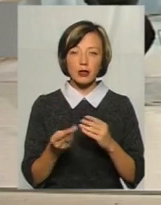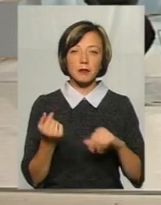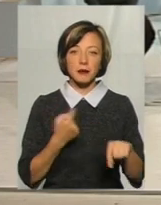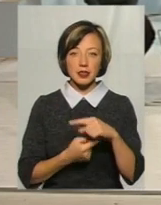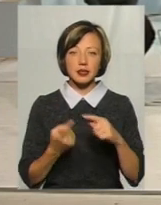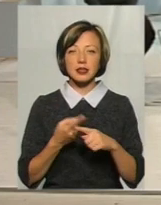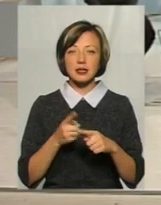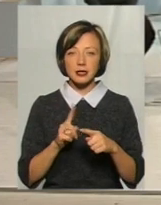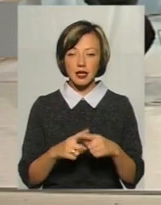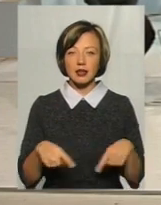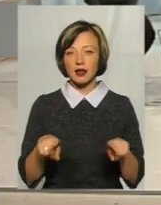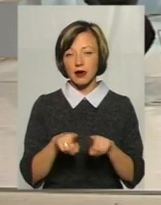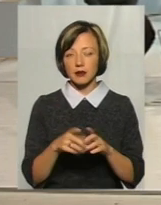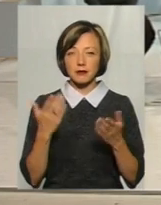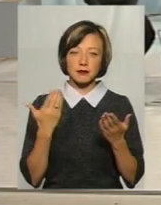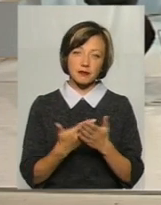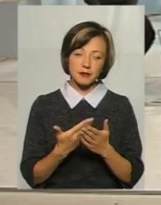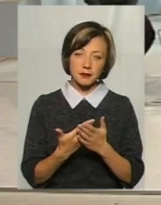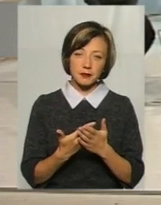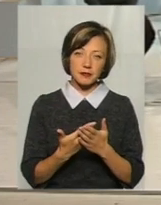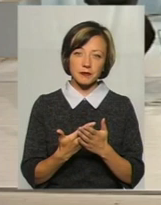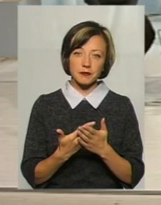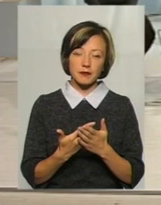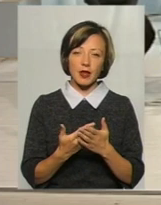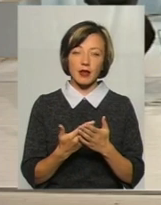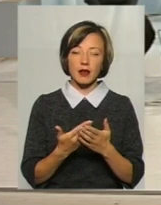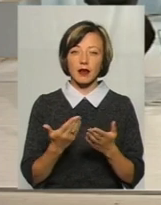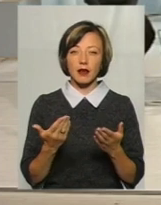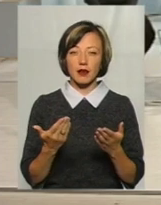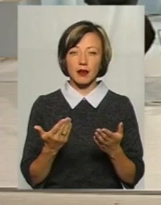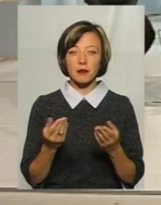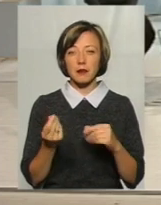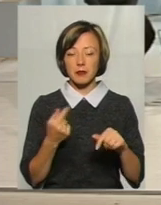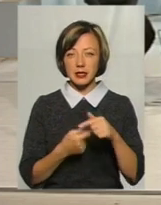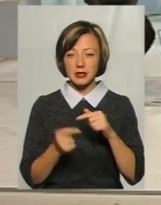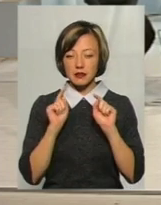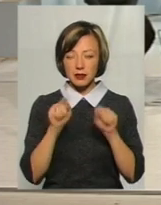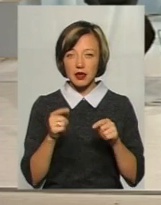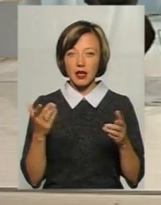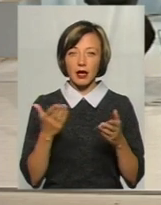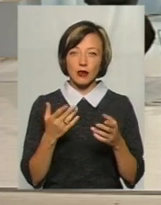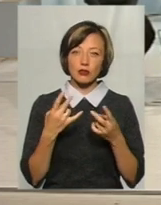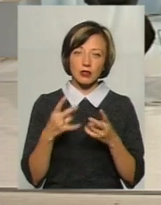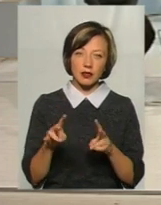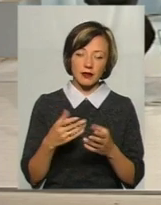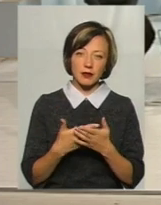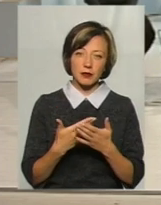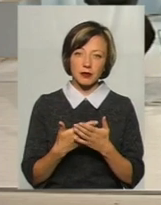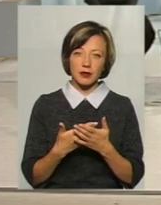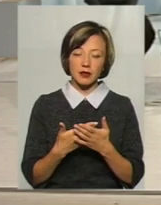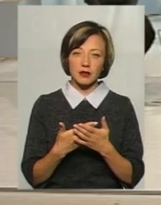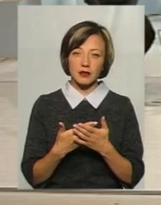така аплікація десь на той бізнес, який все одно є десь можливо шкідливий, десь